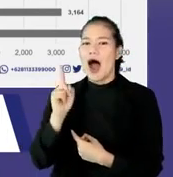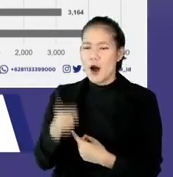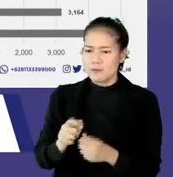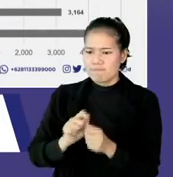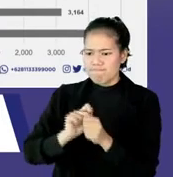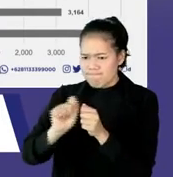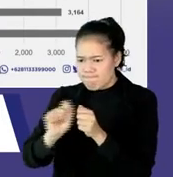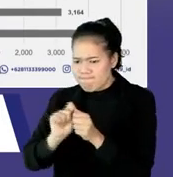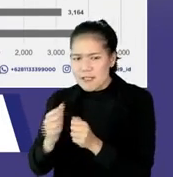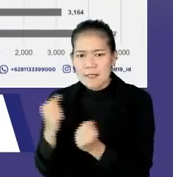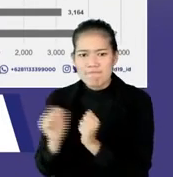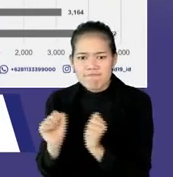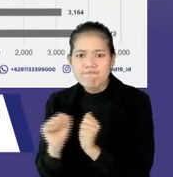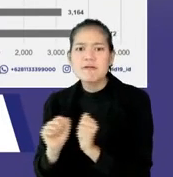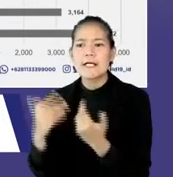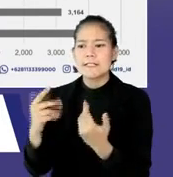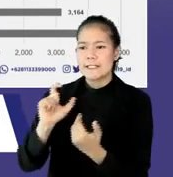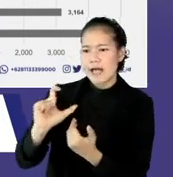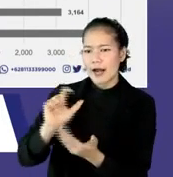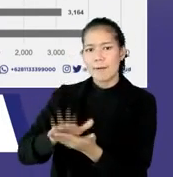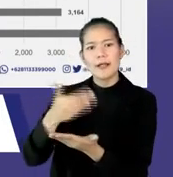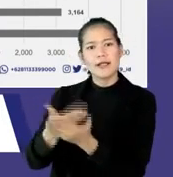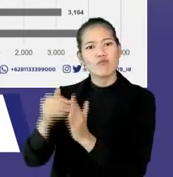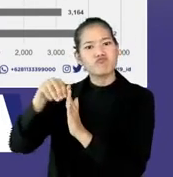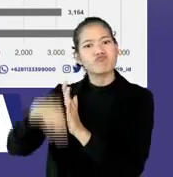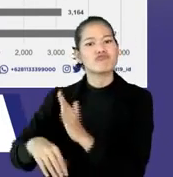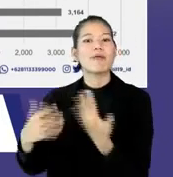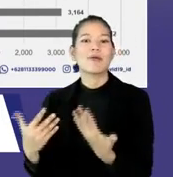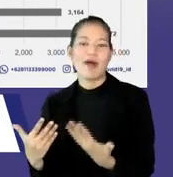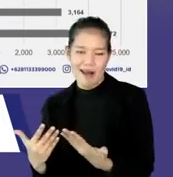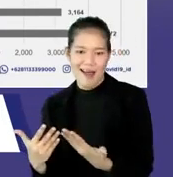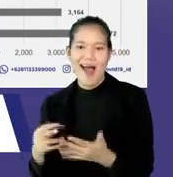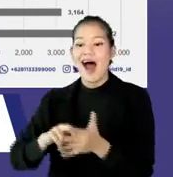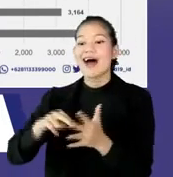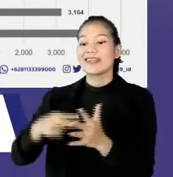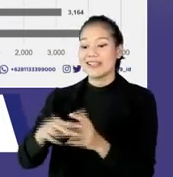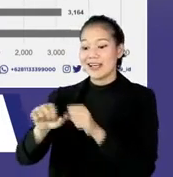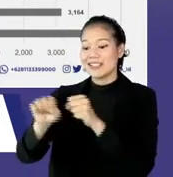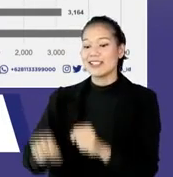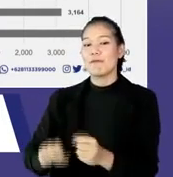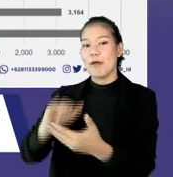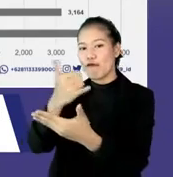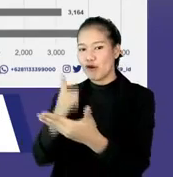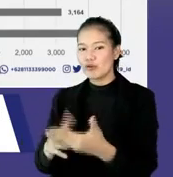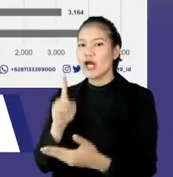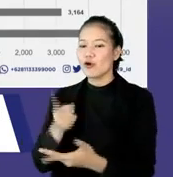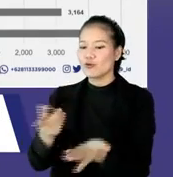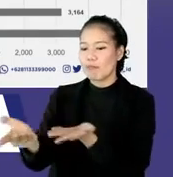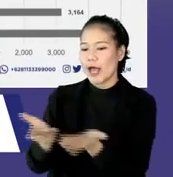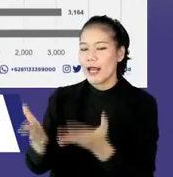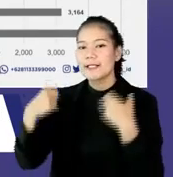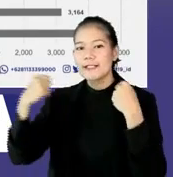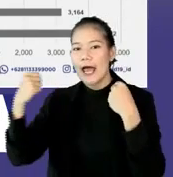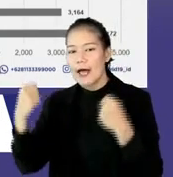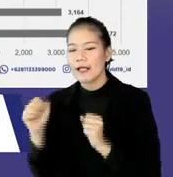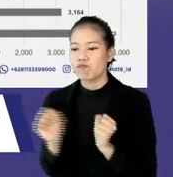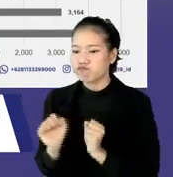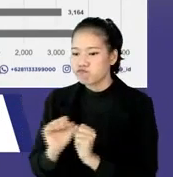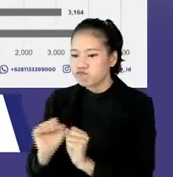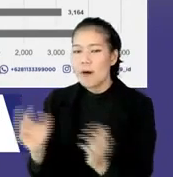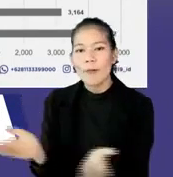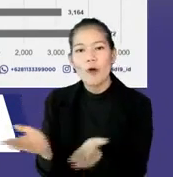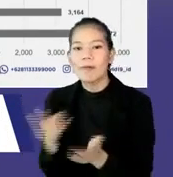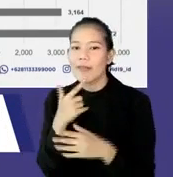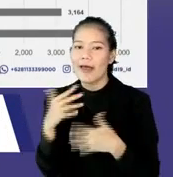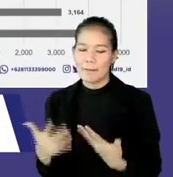tingkatkan kembali bagaimana caranya menekan angka kematian, terutama harus kita evaluasi pelayanan kesehatan, kecepatan penanganan, dan